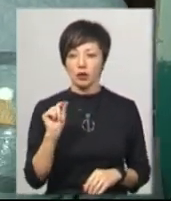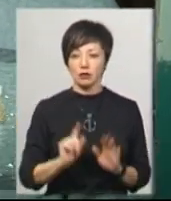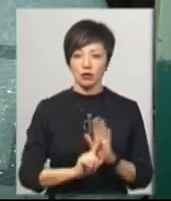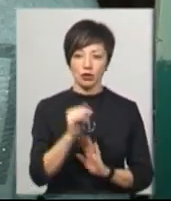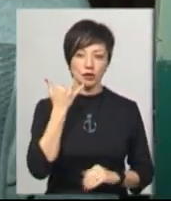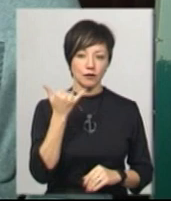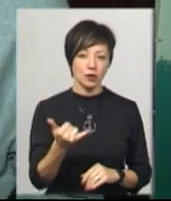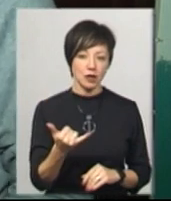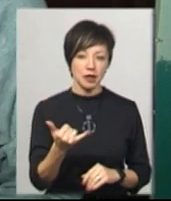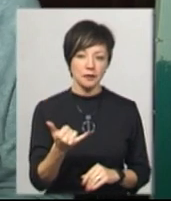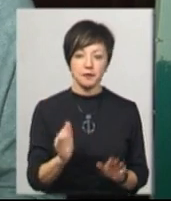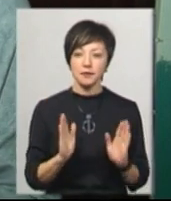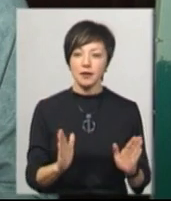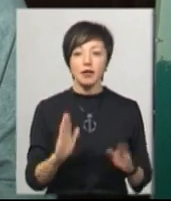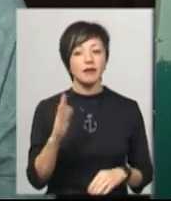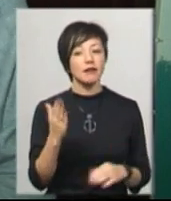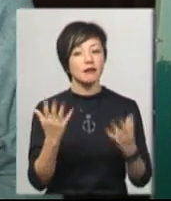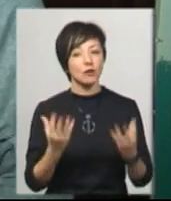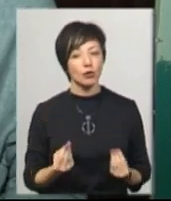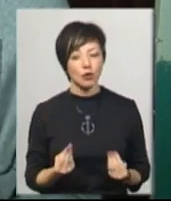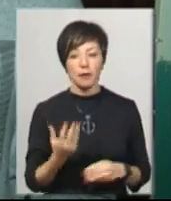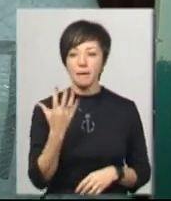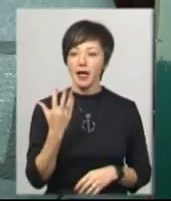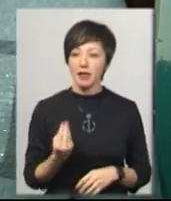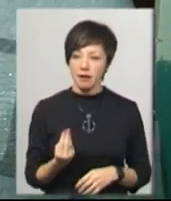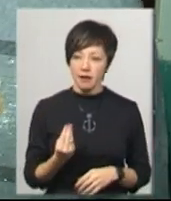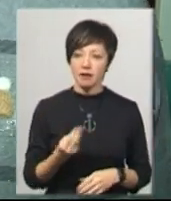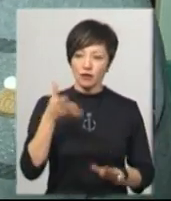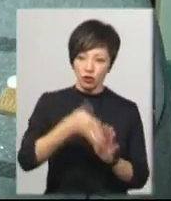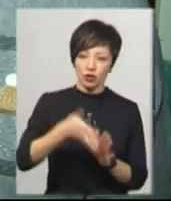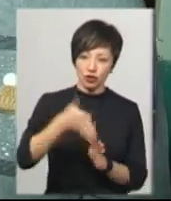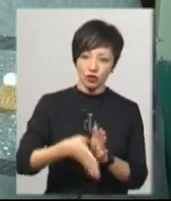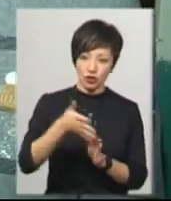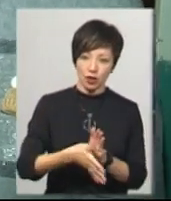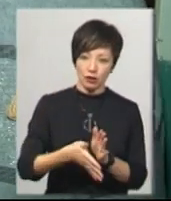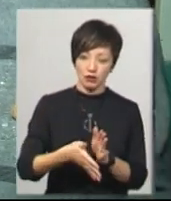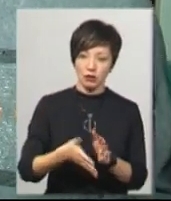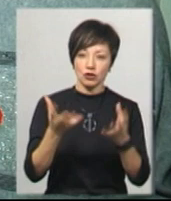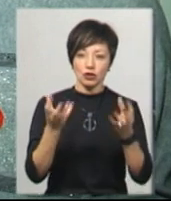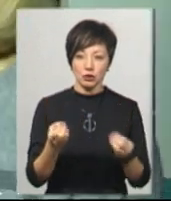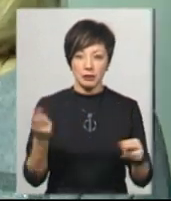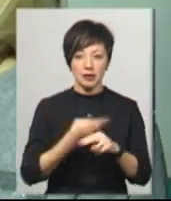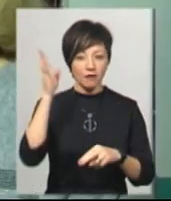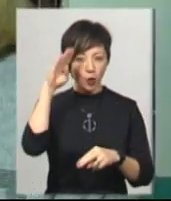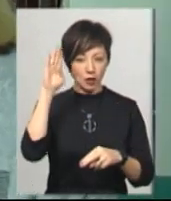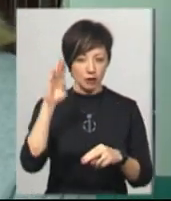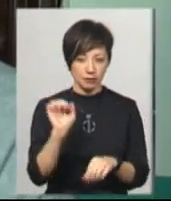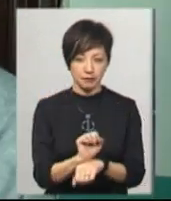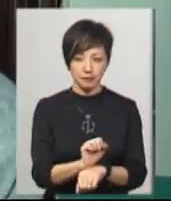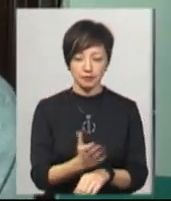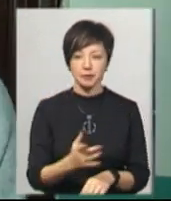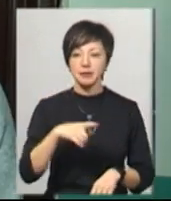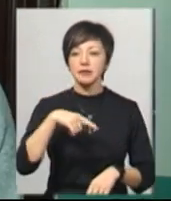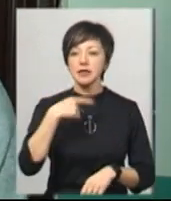дзвонити. Ми тільки на віхтурок. Тобто п'ять днів мало того, що тече, ще й без води. Сказали, що